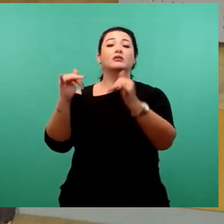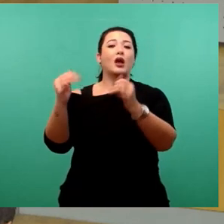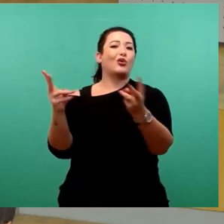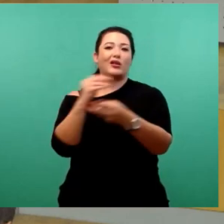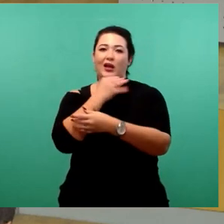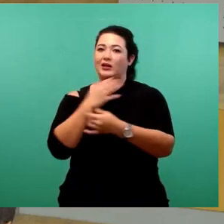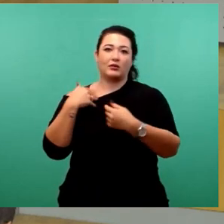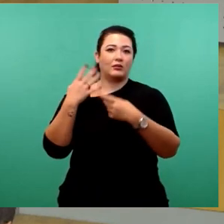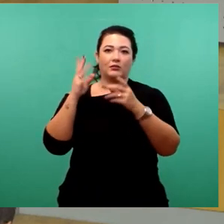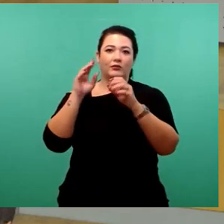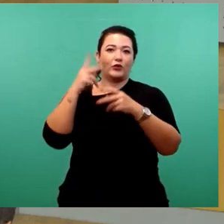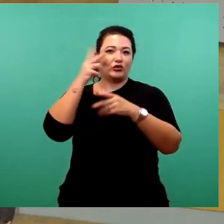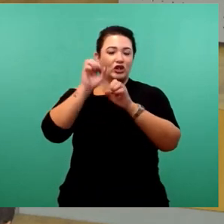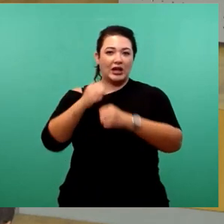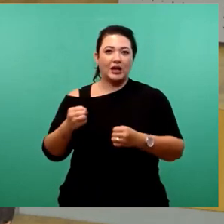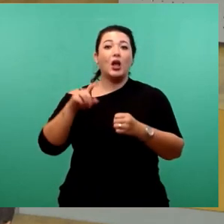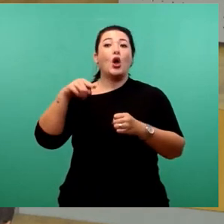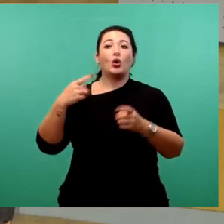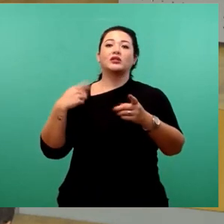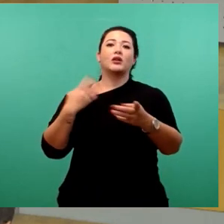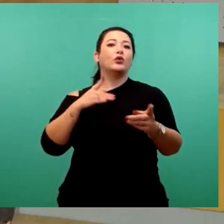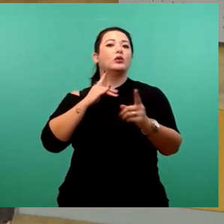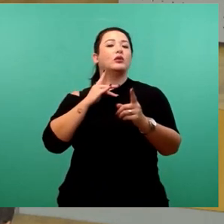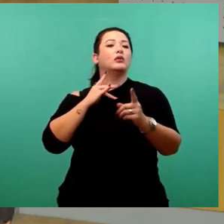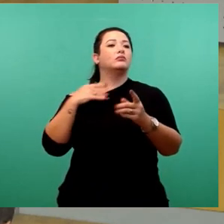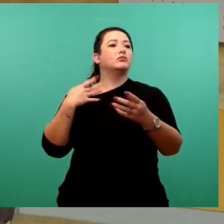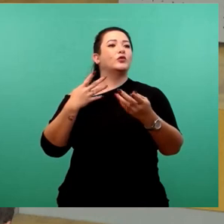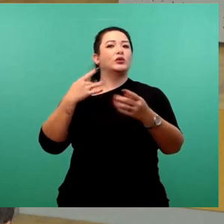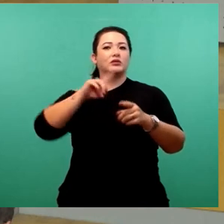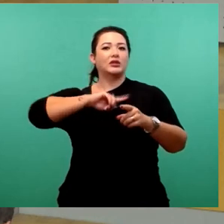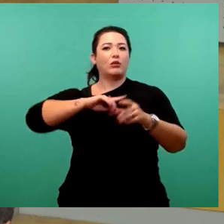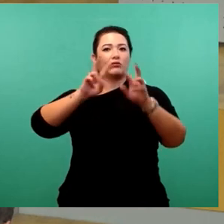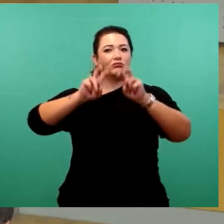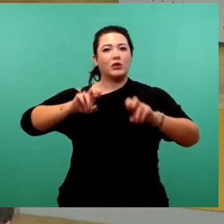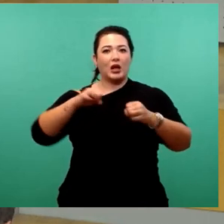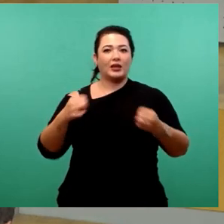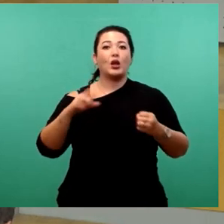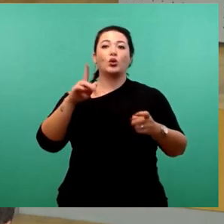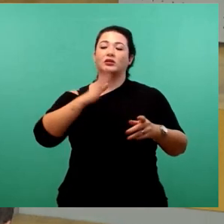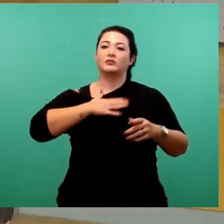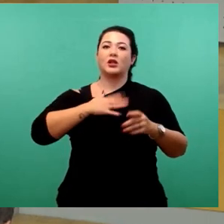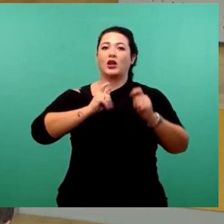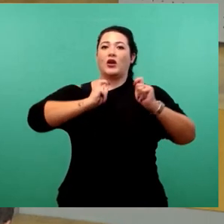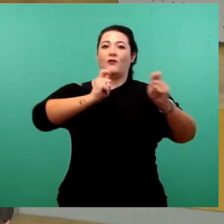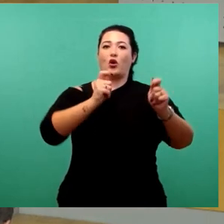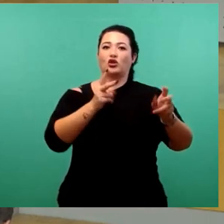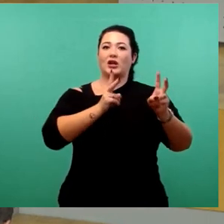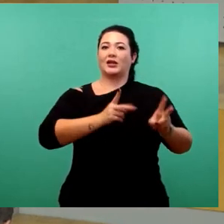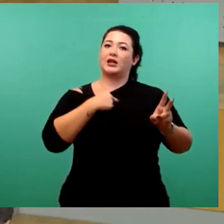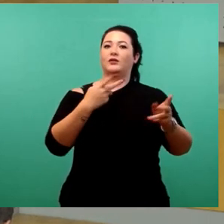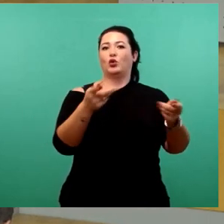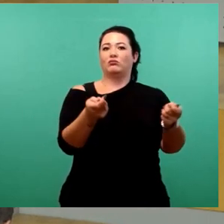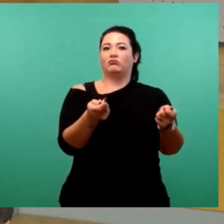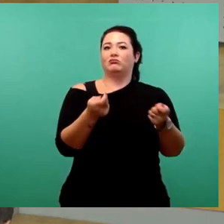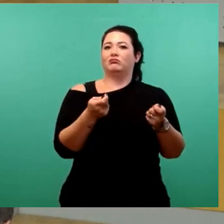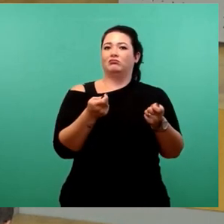Zeitkette ist es außerdem unmöglich, diesen Erfahrungen zu bringen und wir sehen uns dadurch in unserem Vorschlagsrecht als Fraktion beschränkt. Ich möchte daher